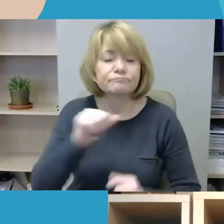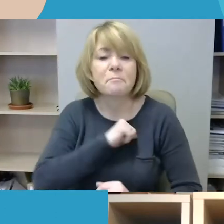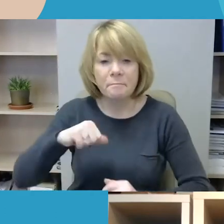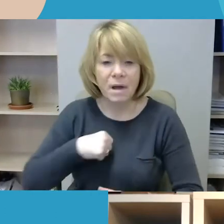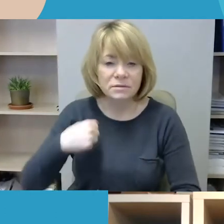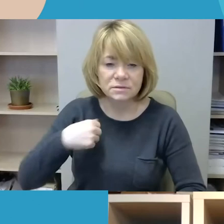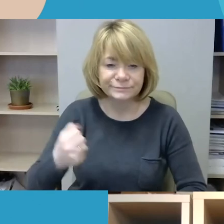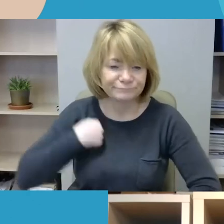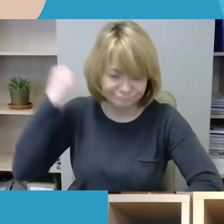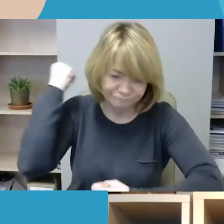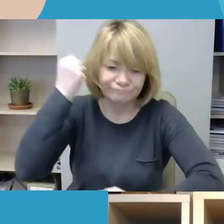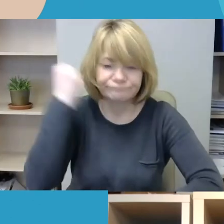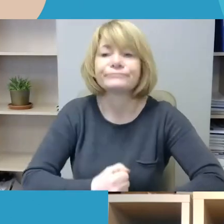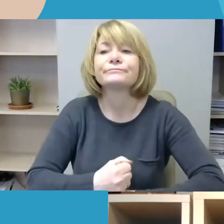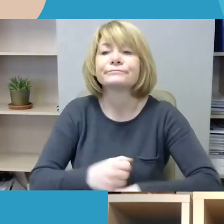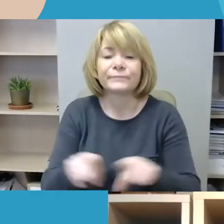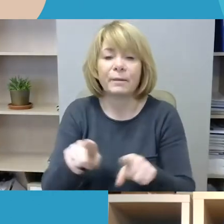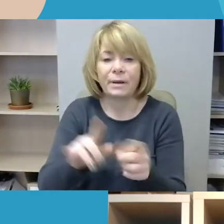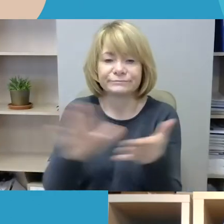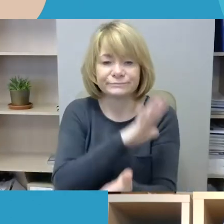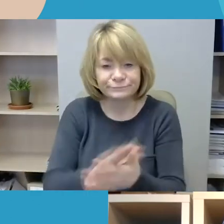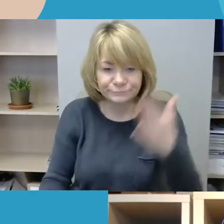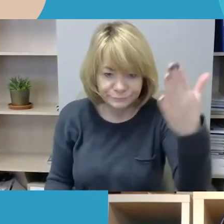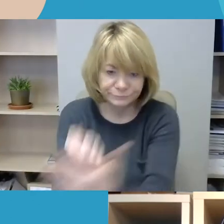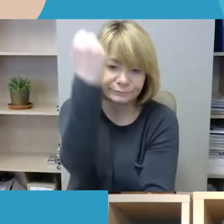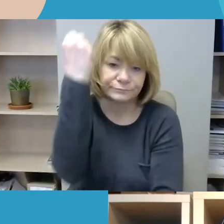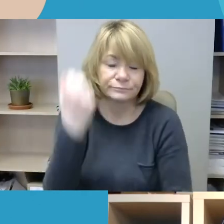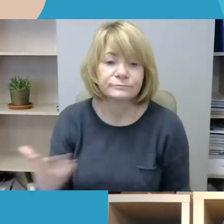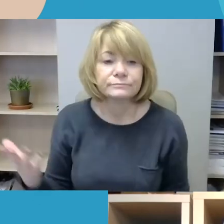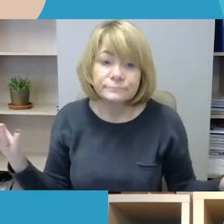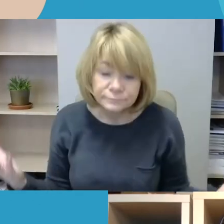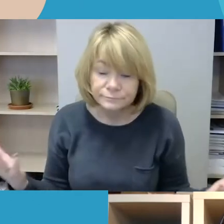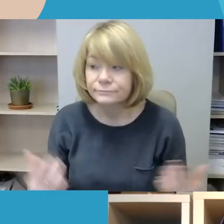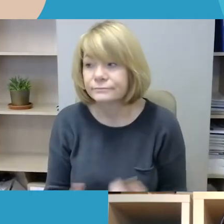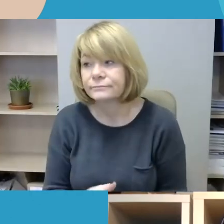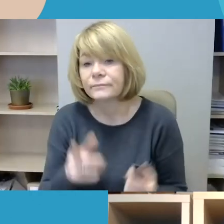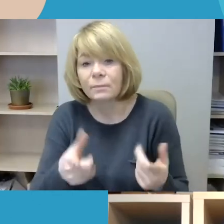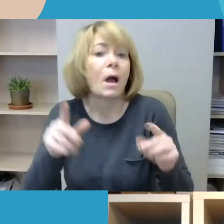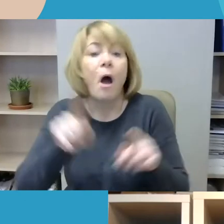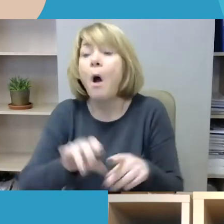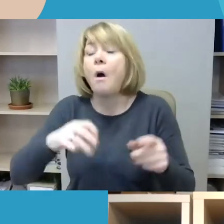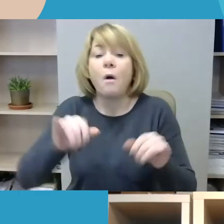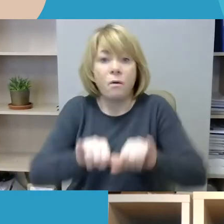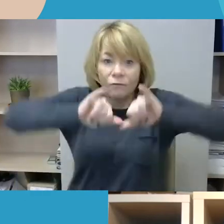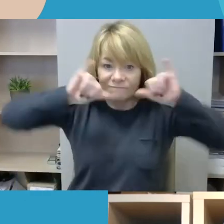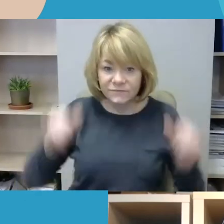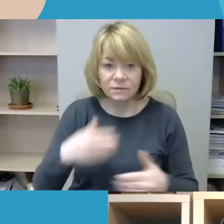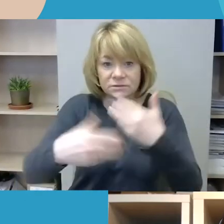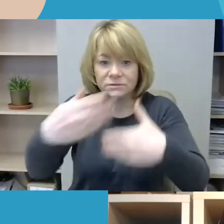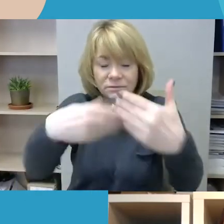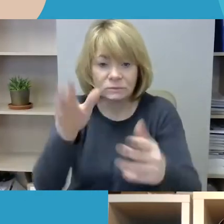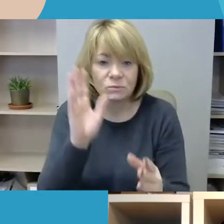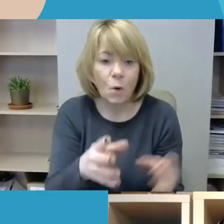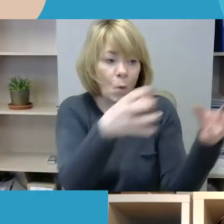ir tuo pačiu tiesioginiu smurto atsaku, kas aišku gali toliau sukelti tam tikras įtampas targ grupiu.